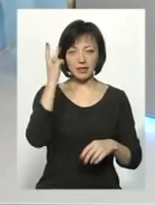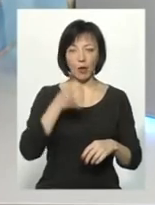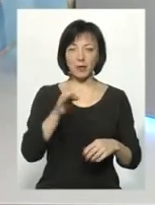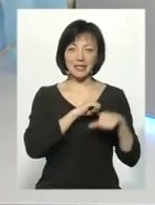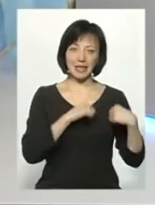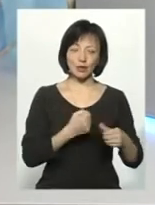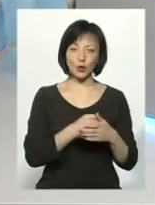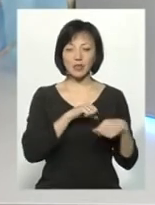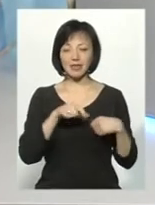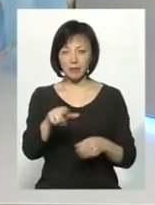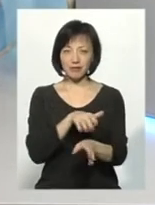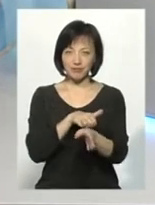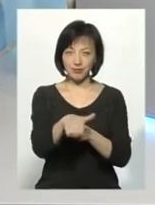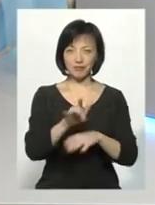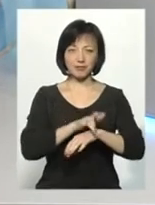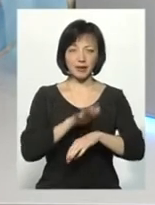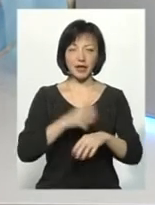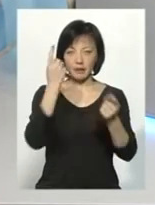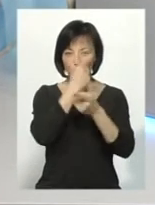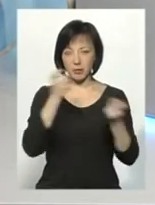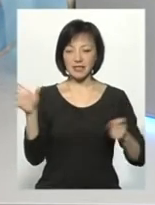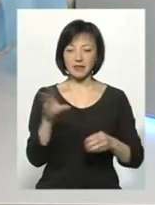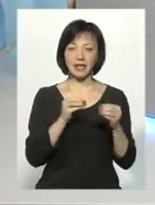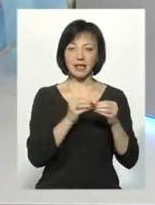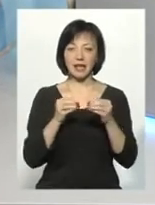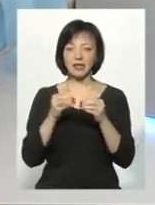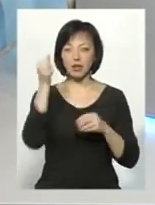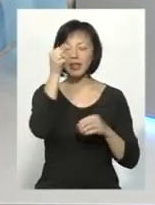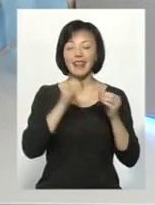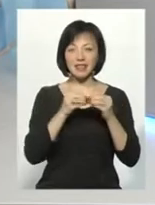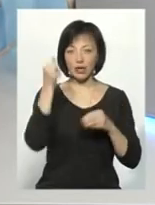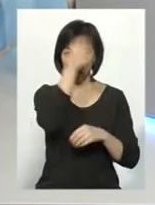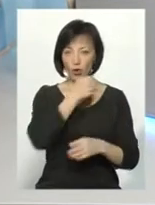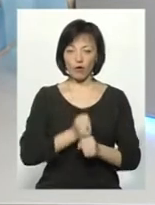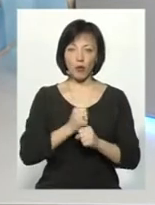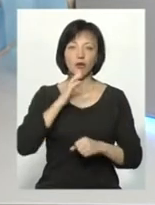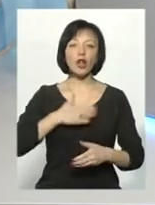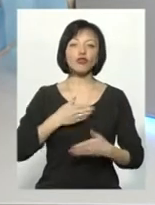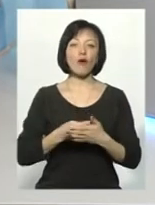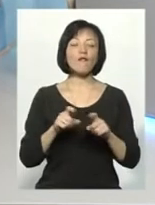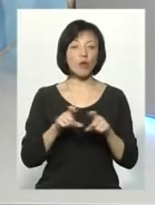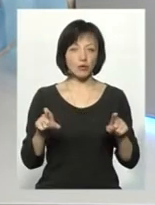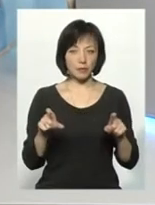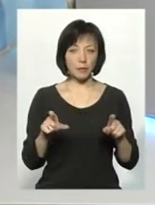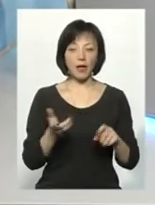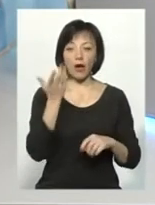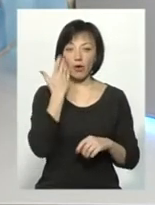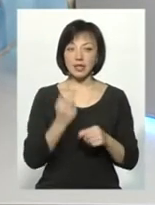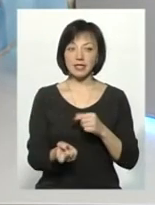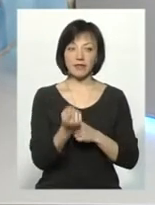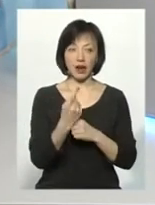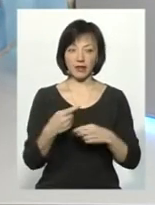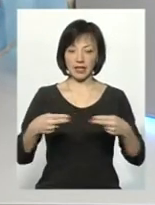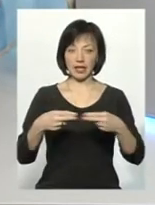І там повністю вся інформація за всі 10 років роботи фонду «Серце до серця». До речі, коли з'являються титри, і бачите,